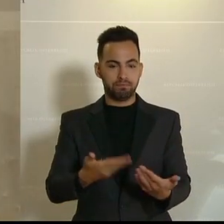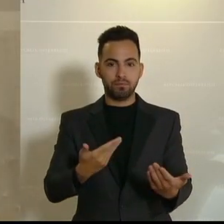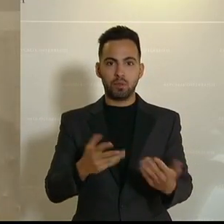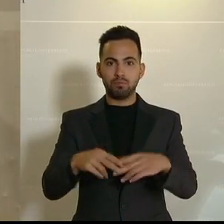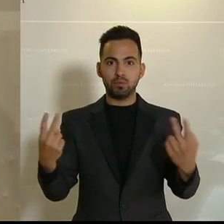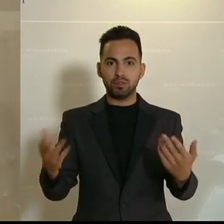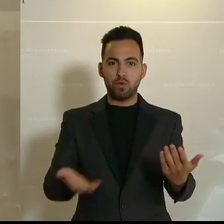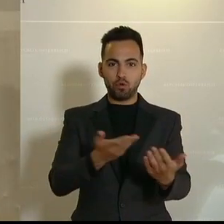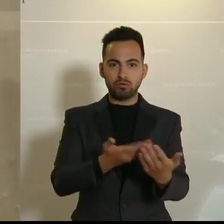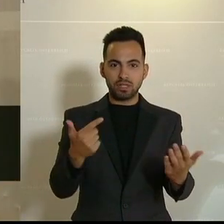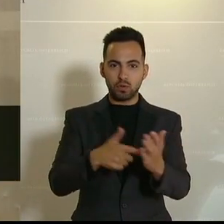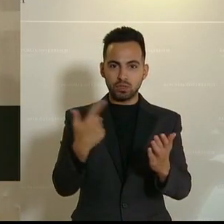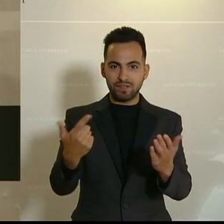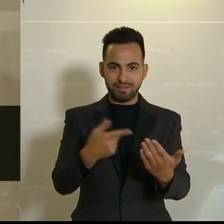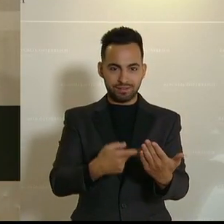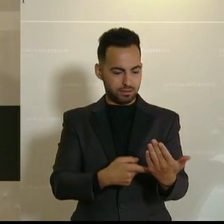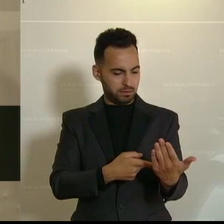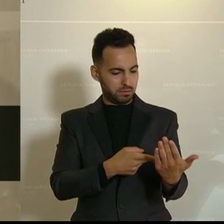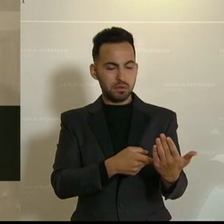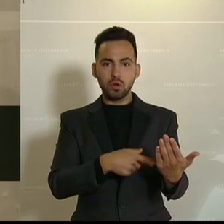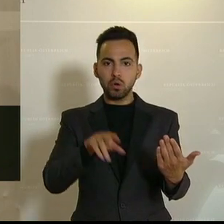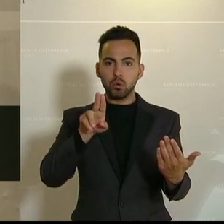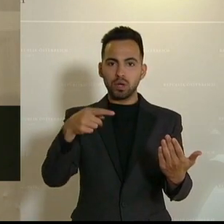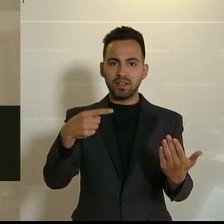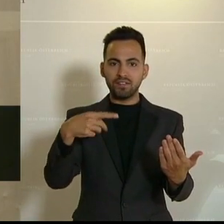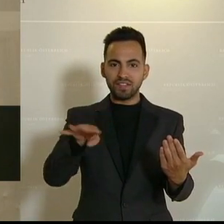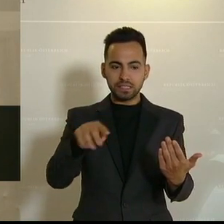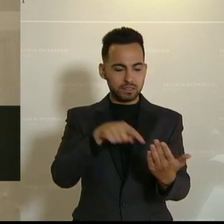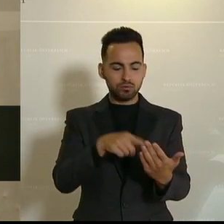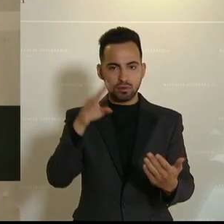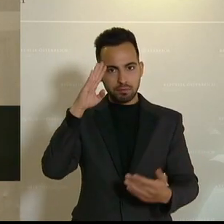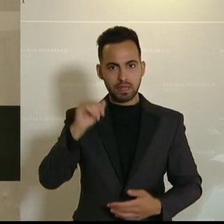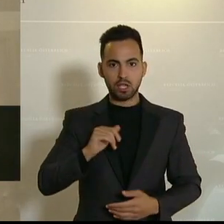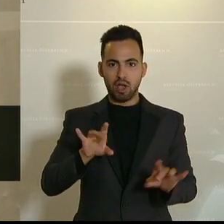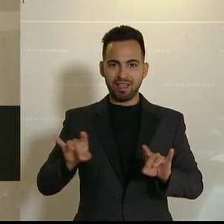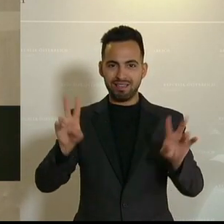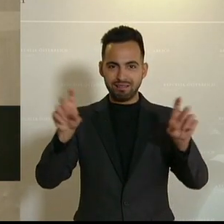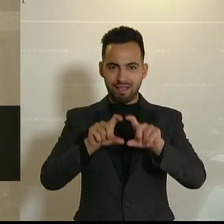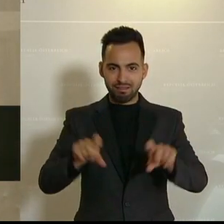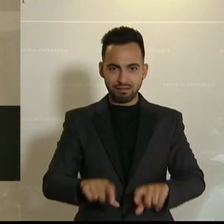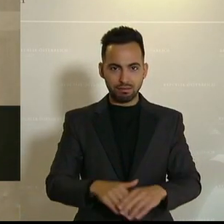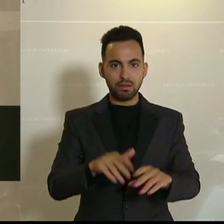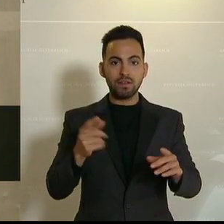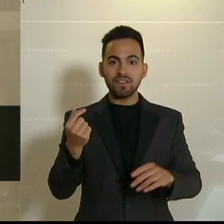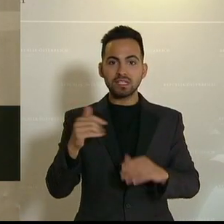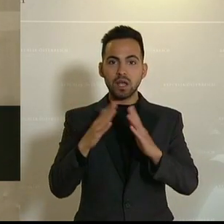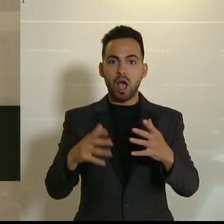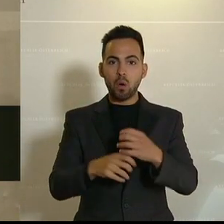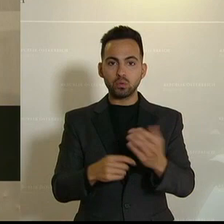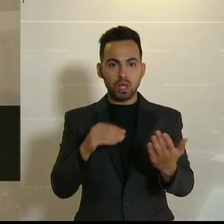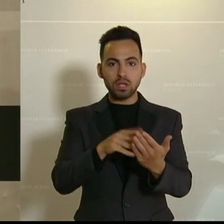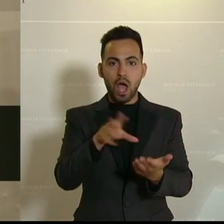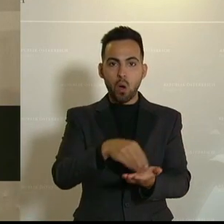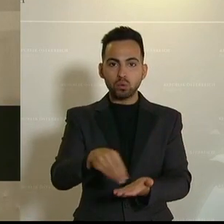Bundesvorenschlags 2020 sieht für die UG 14 militärische Angelegenheiten im Finanzierungshaushalt